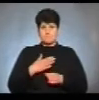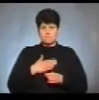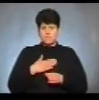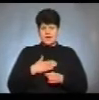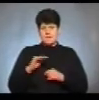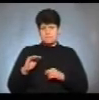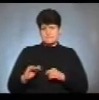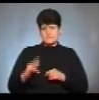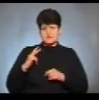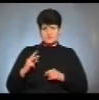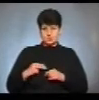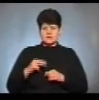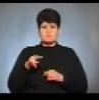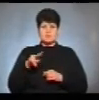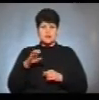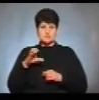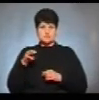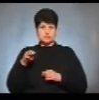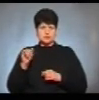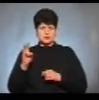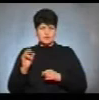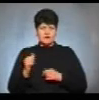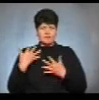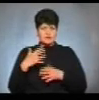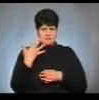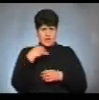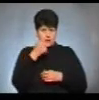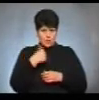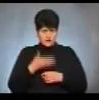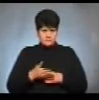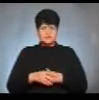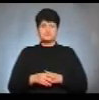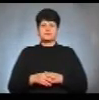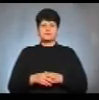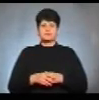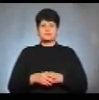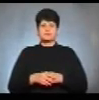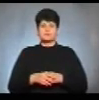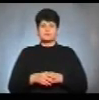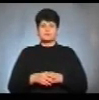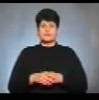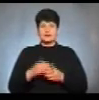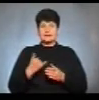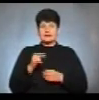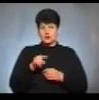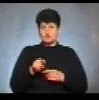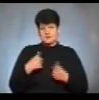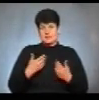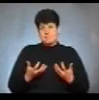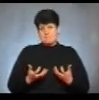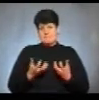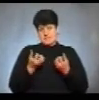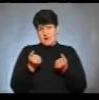менша дочка, вона пластунка. Вона пластує вже п'ять років. І, скажімо, для того, щоб її підтримати,